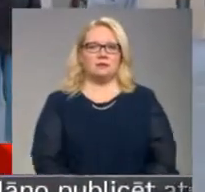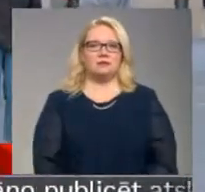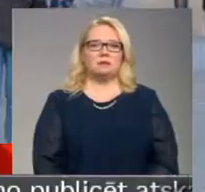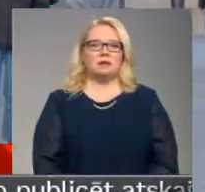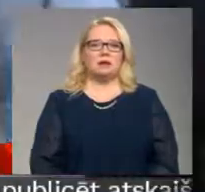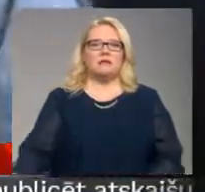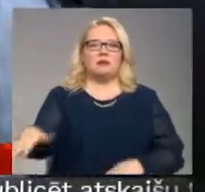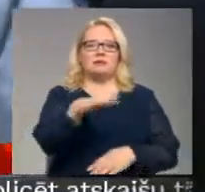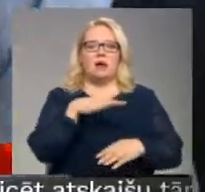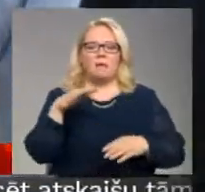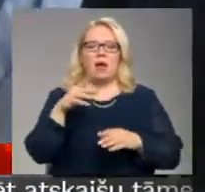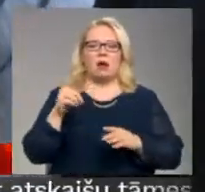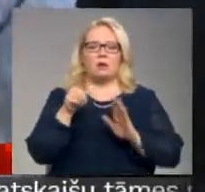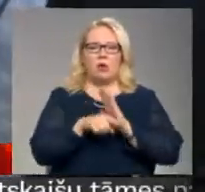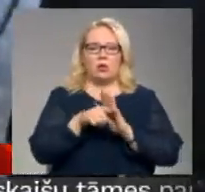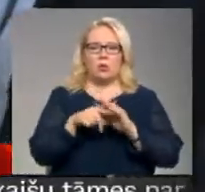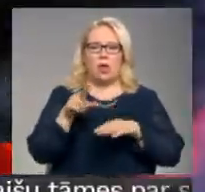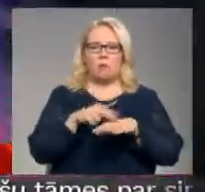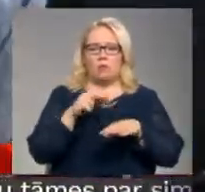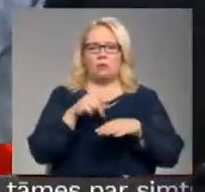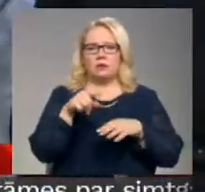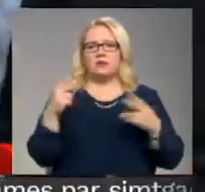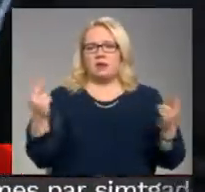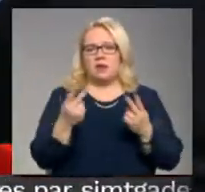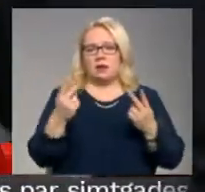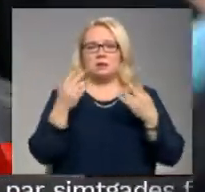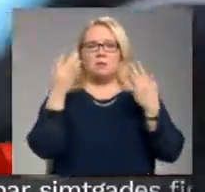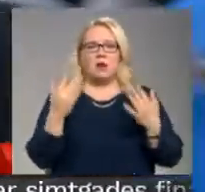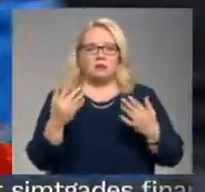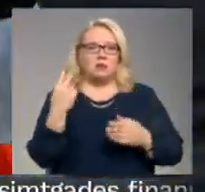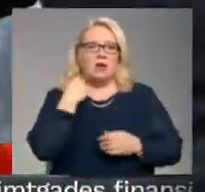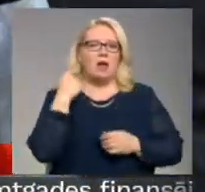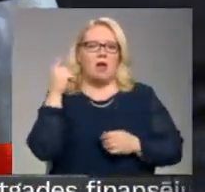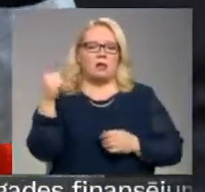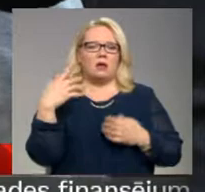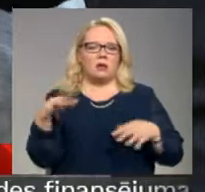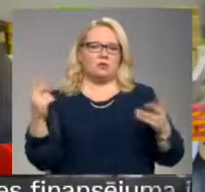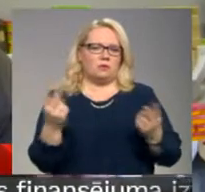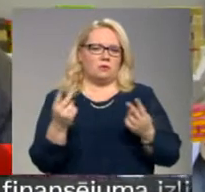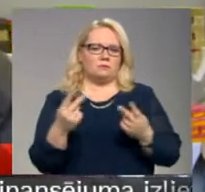Visapkārt dežūrē policija, taču tas jau ir īrasts kāds pasākumos apvienotajā karelistē.